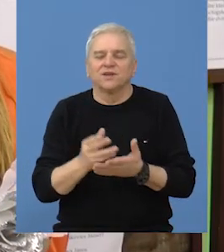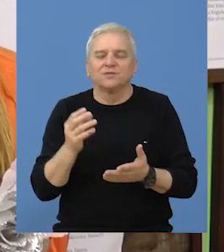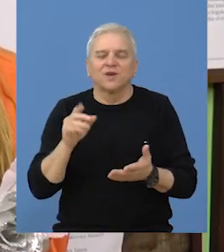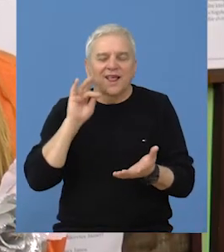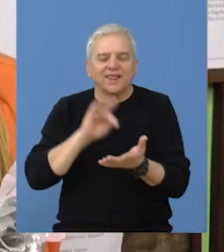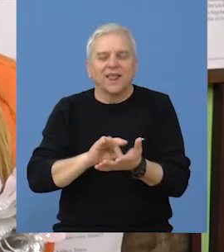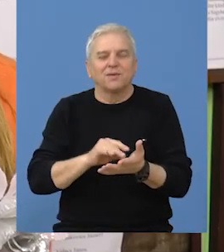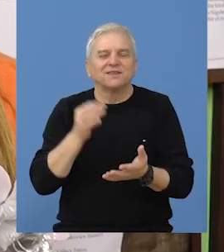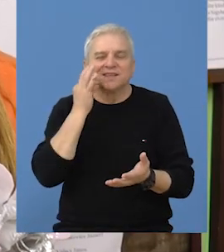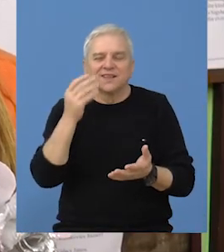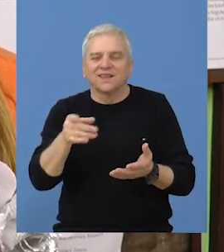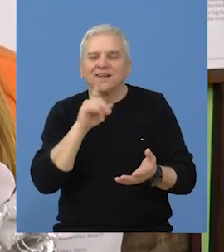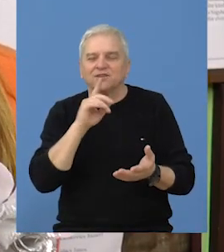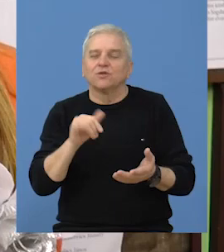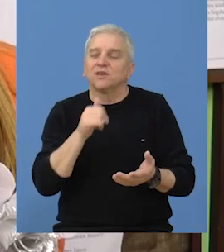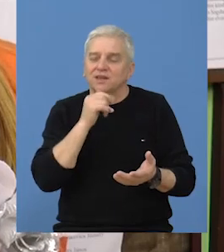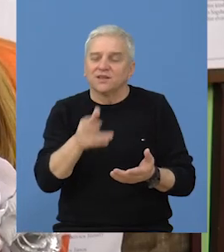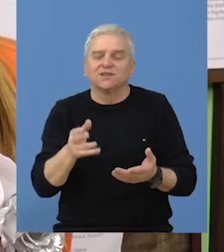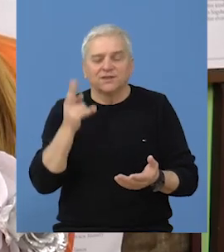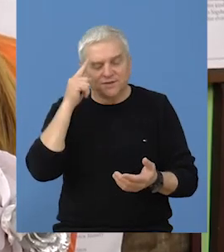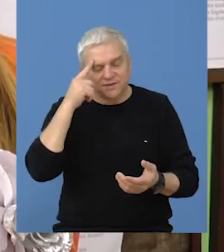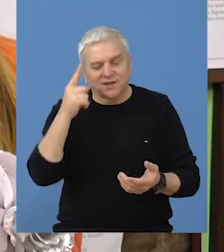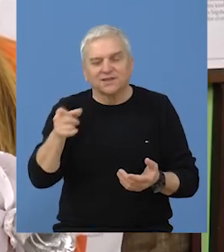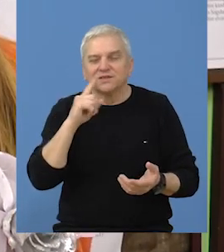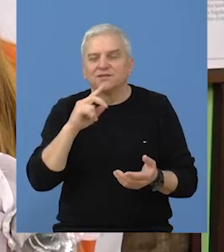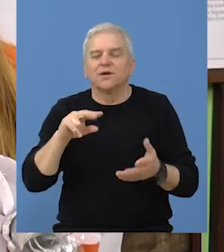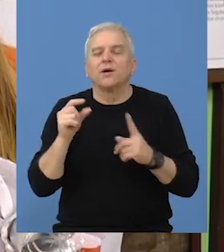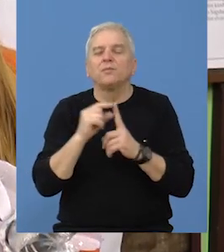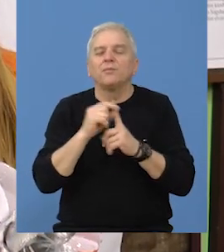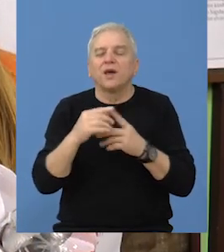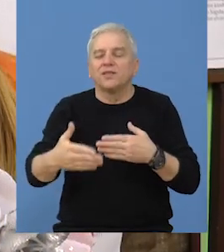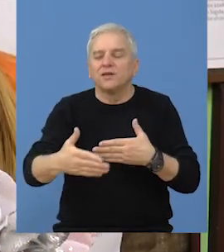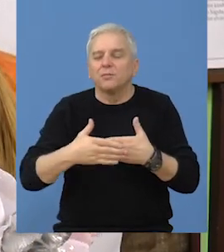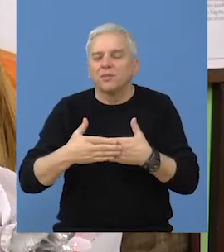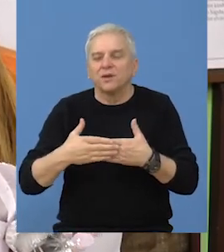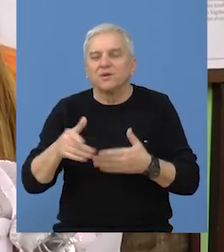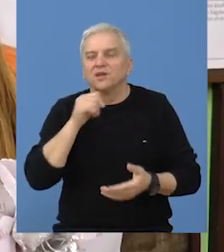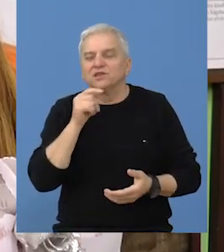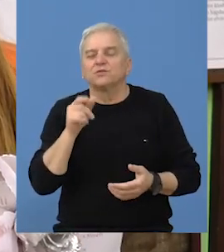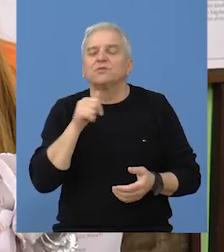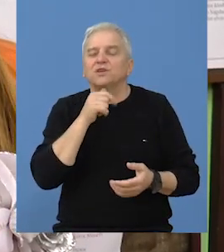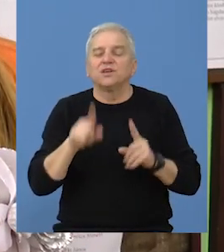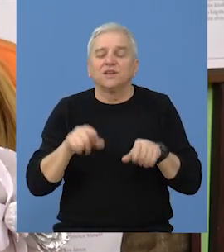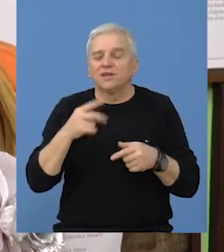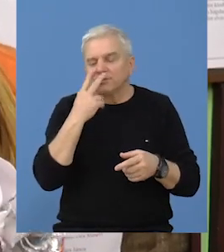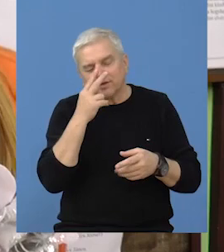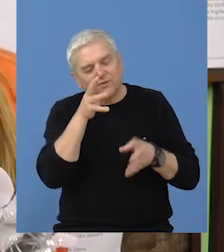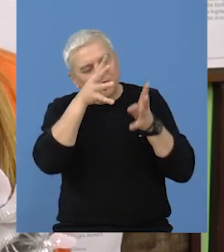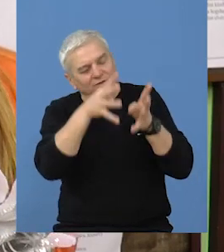tematske dane. Tematski dani to znači da se Petefiju približimo ili da ga